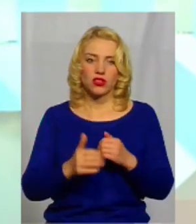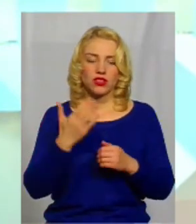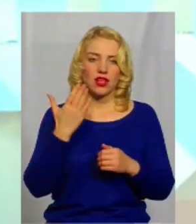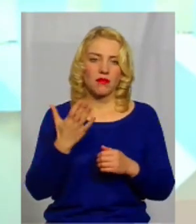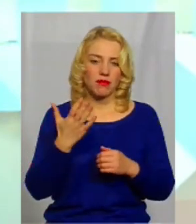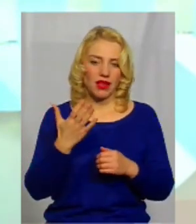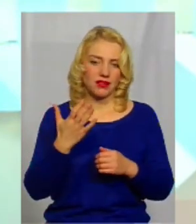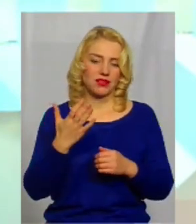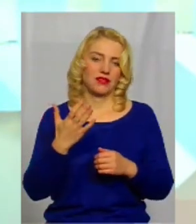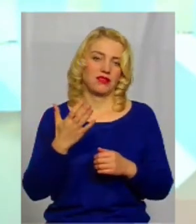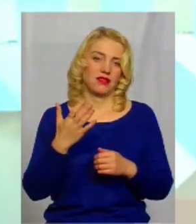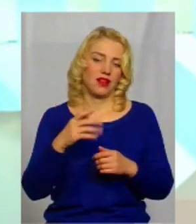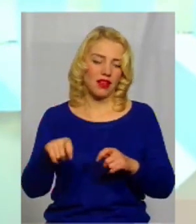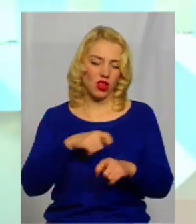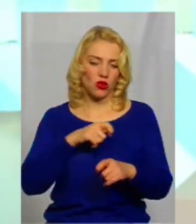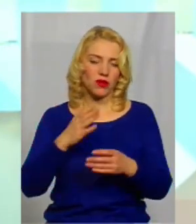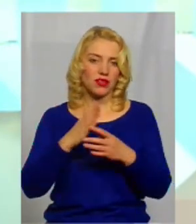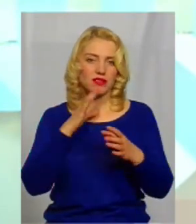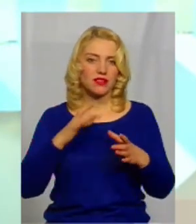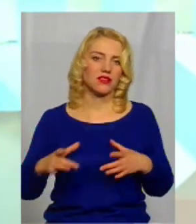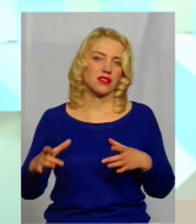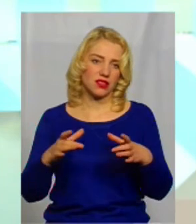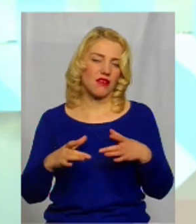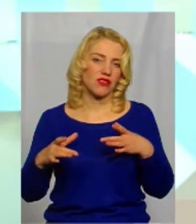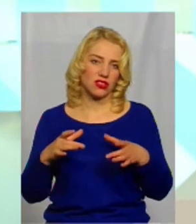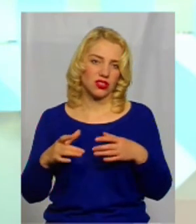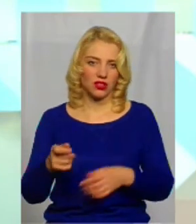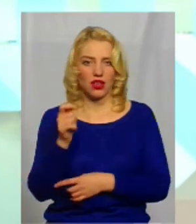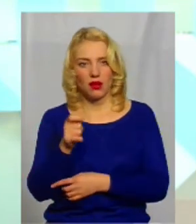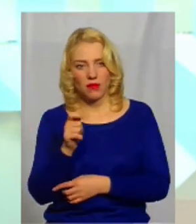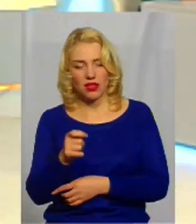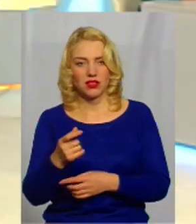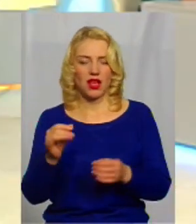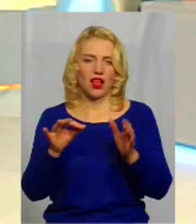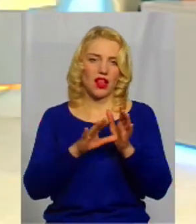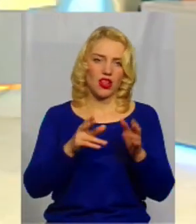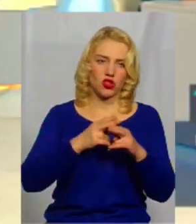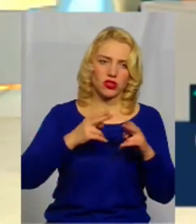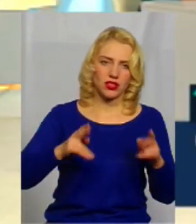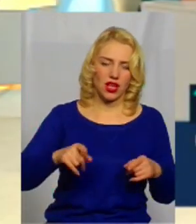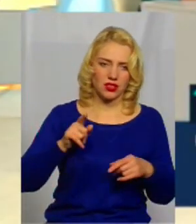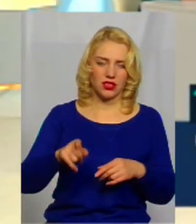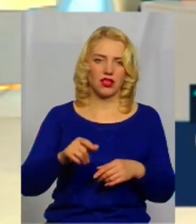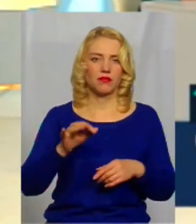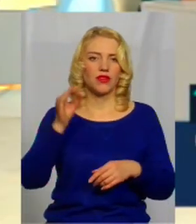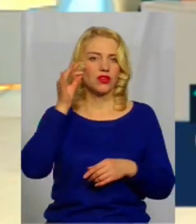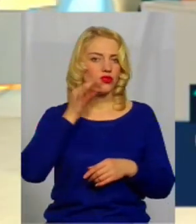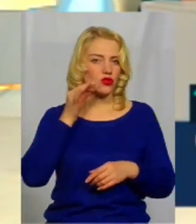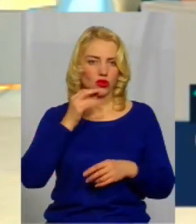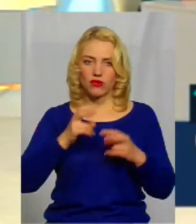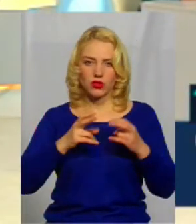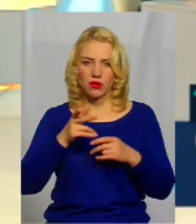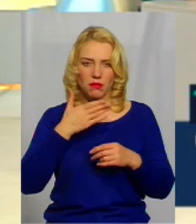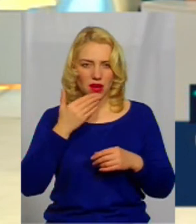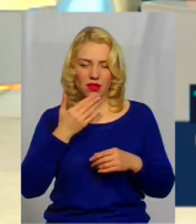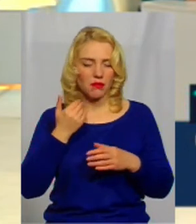ставок. Там і рибацькі ставки, і такі ставки, і гідроектростанція там побудована. І цукровий завод там немає, ні?